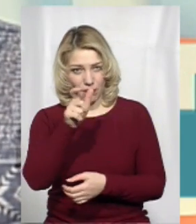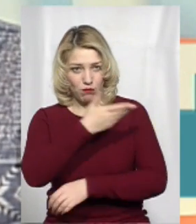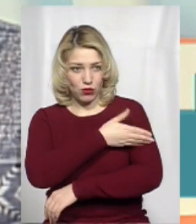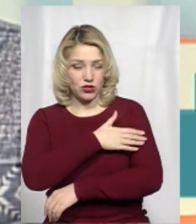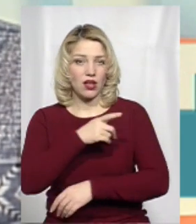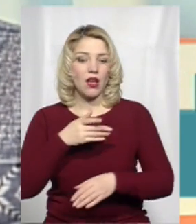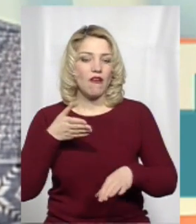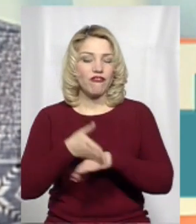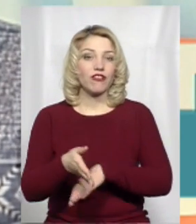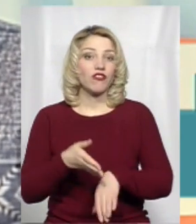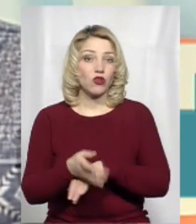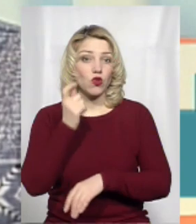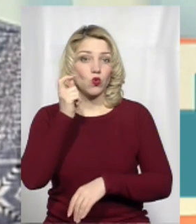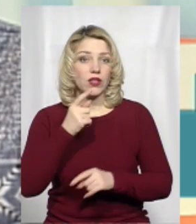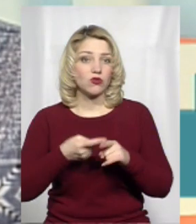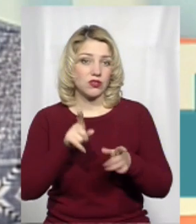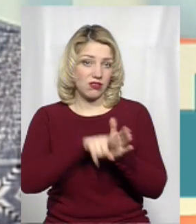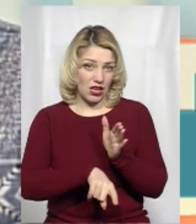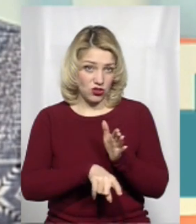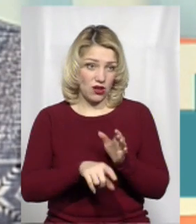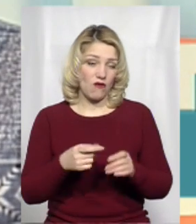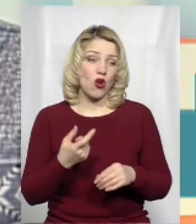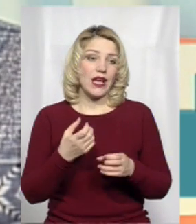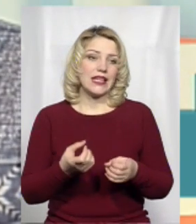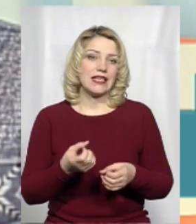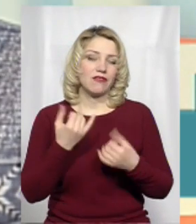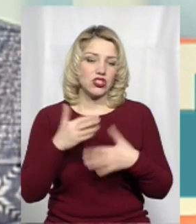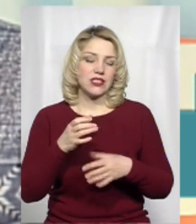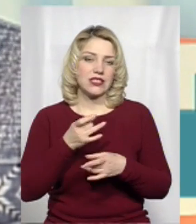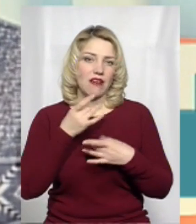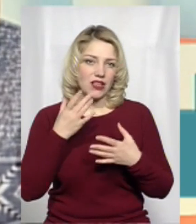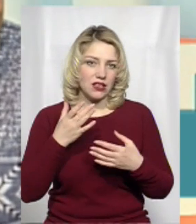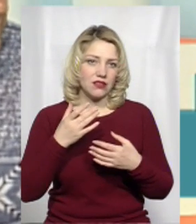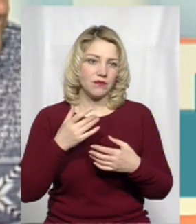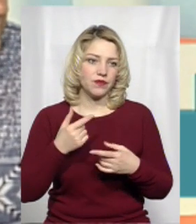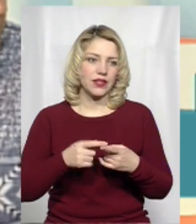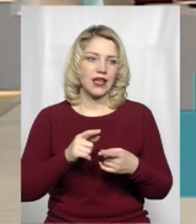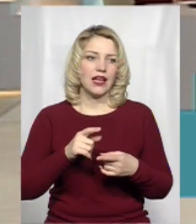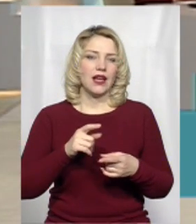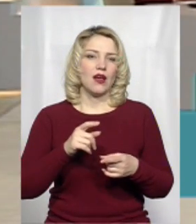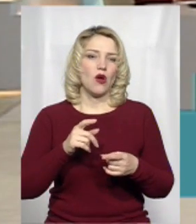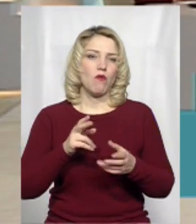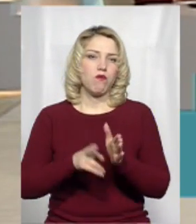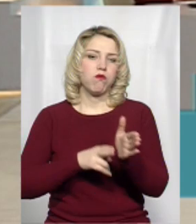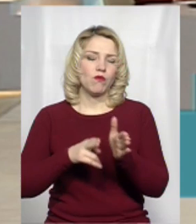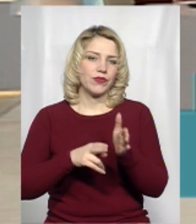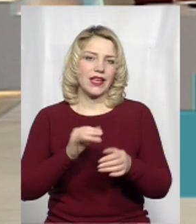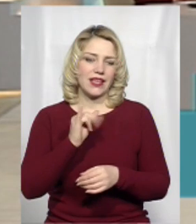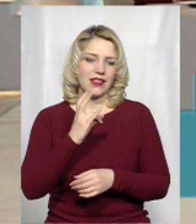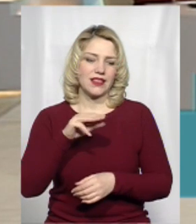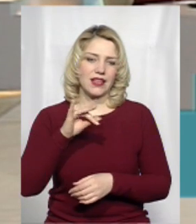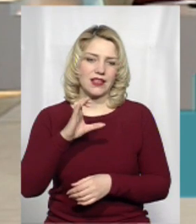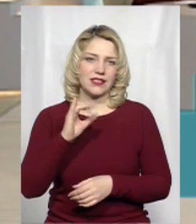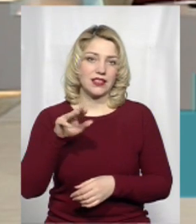дешево, і дуже з'явилася хороша логістика, зокрема потяг інтерсіті, в який дуже зручно завантажити